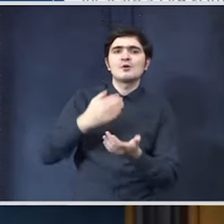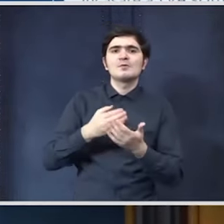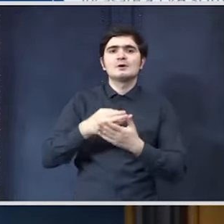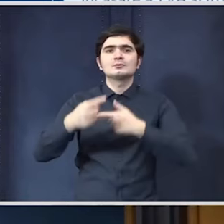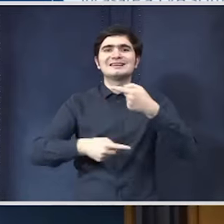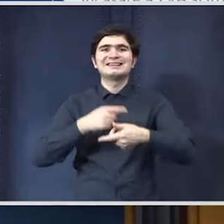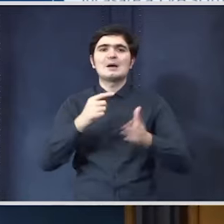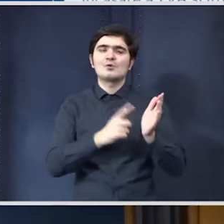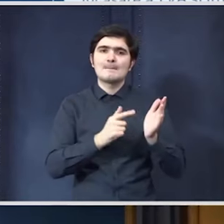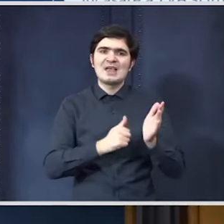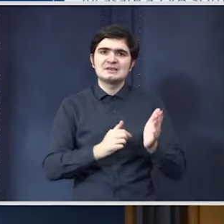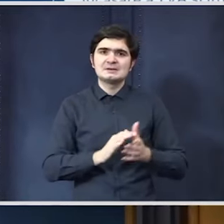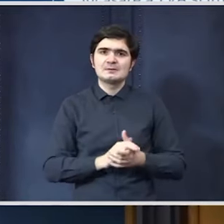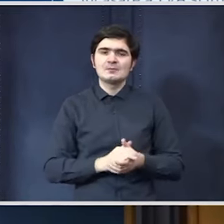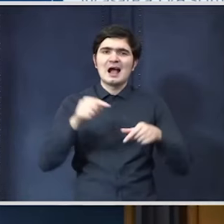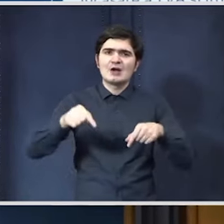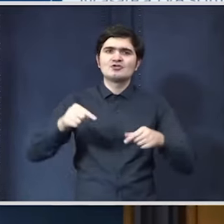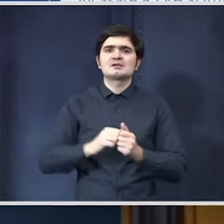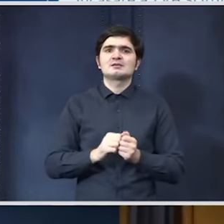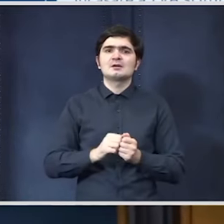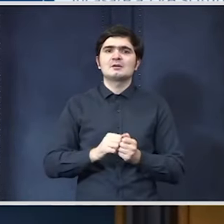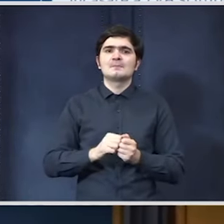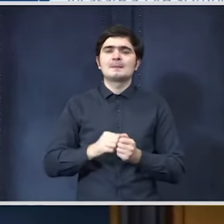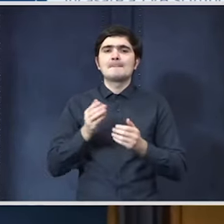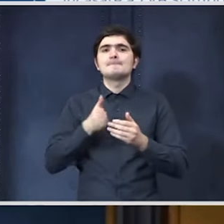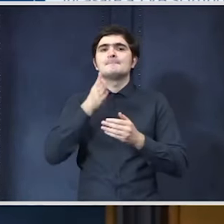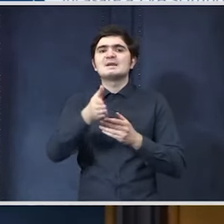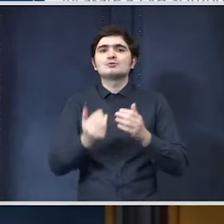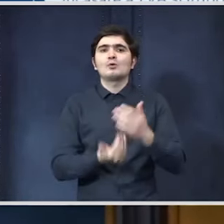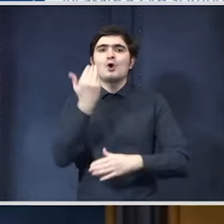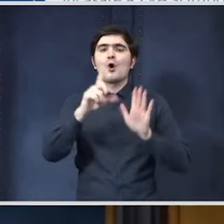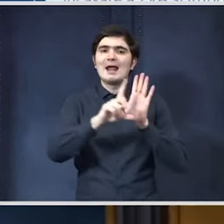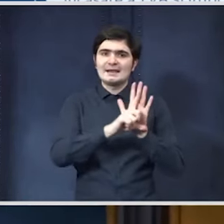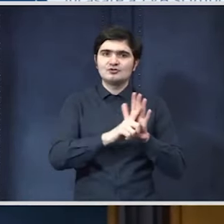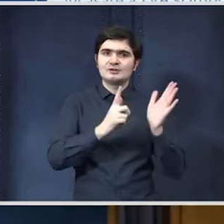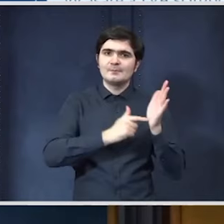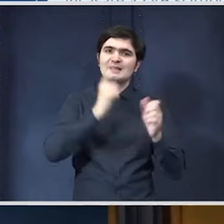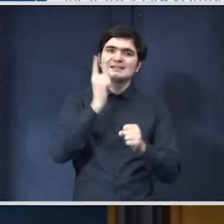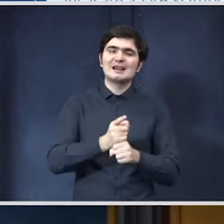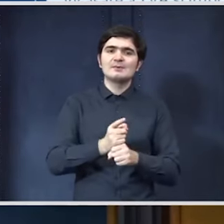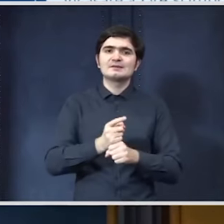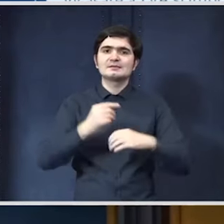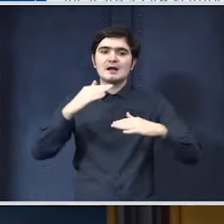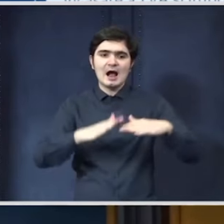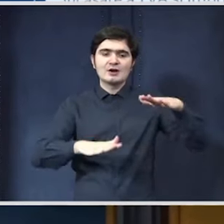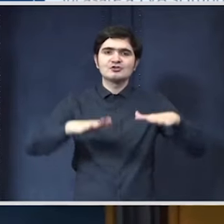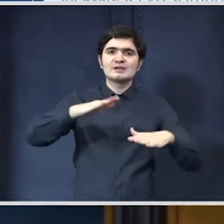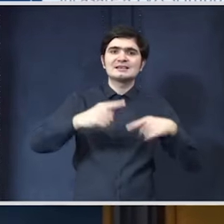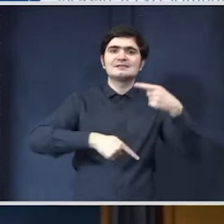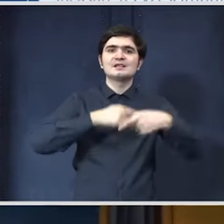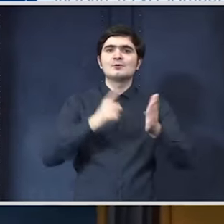pensii, care, printr-o nouă legislație, trebuie să așeze sistemul pe baze echitabile.